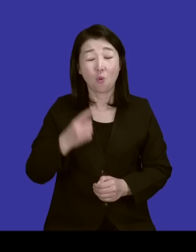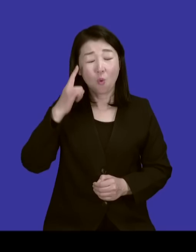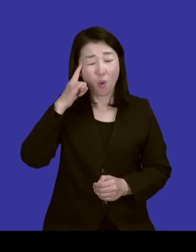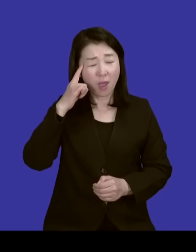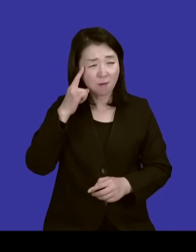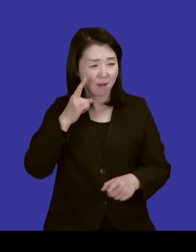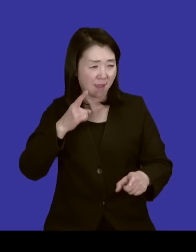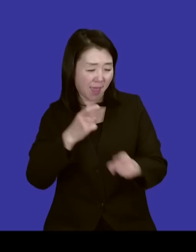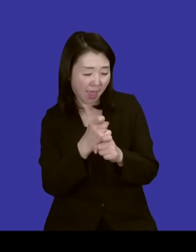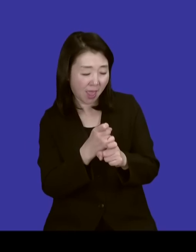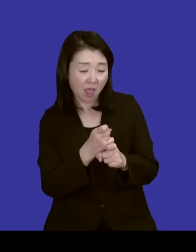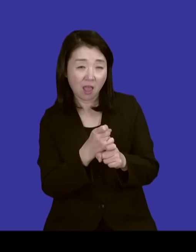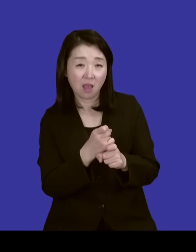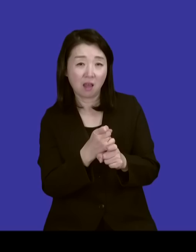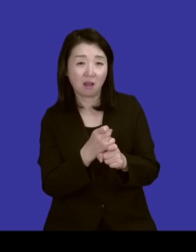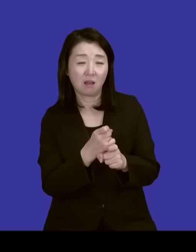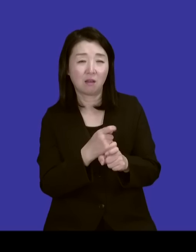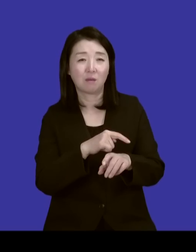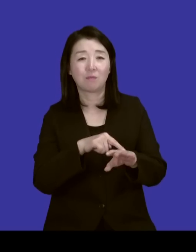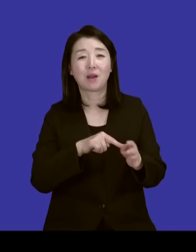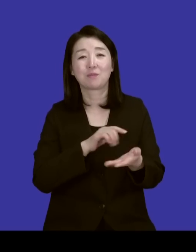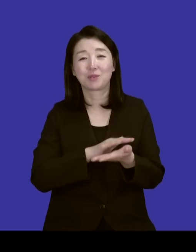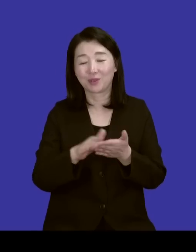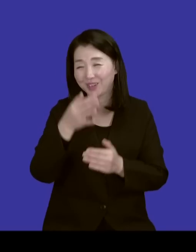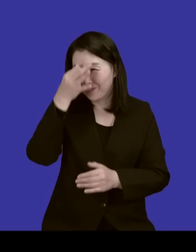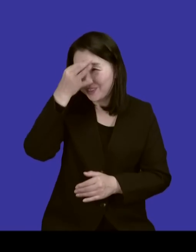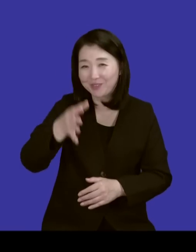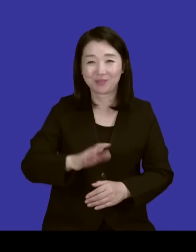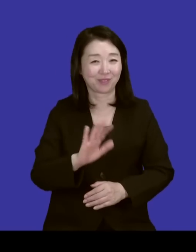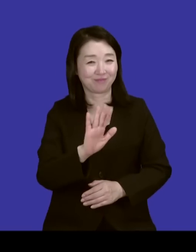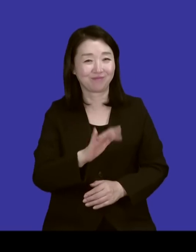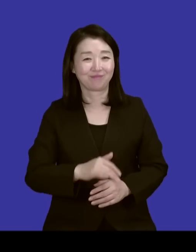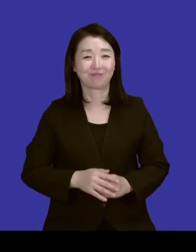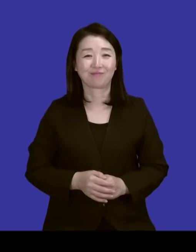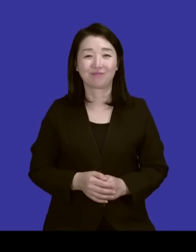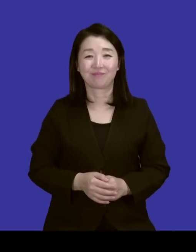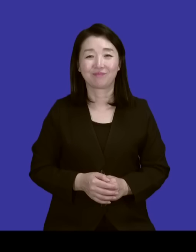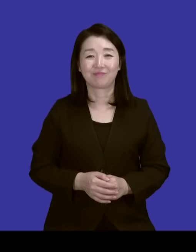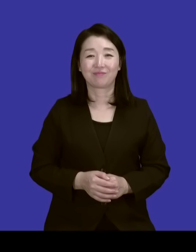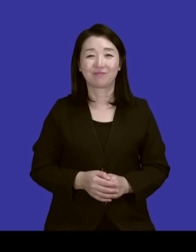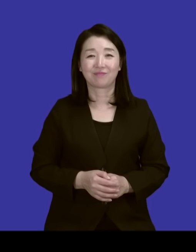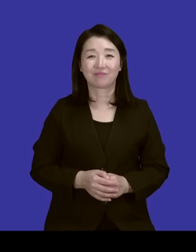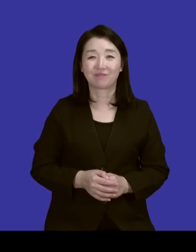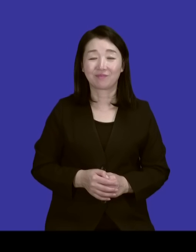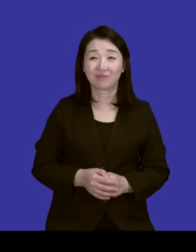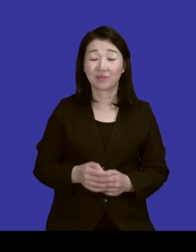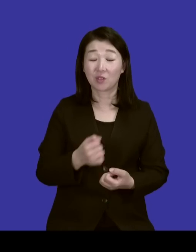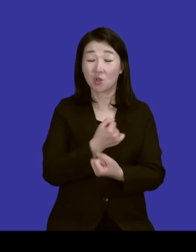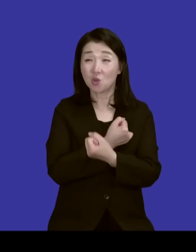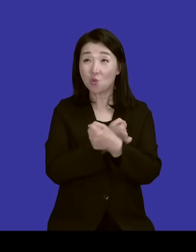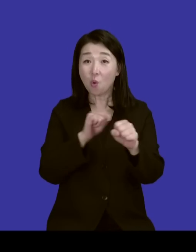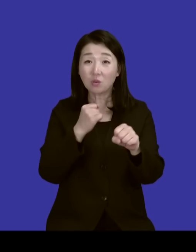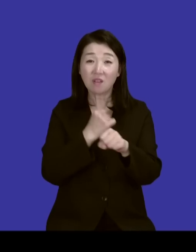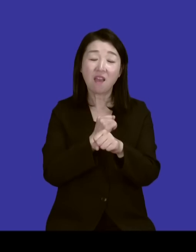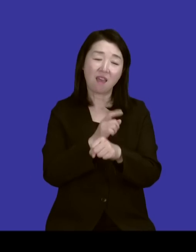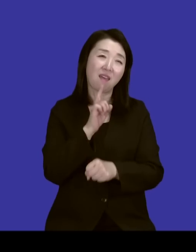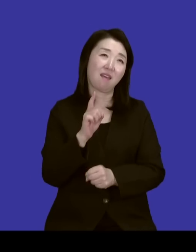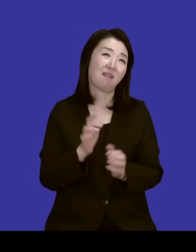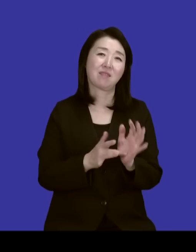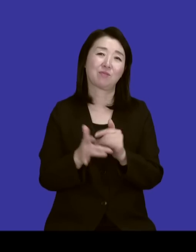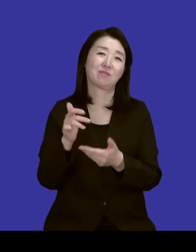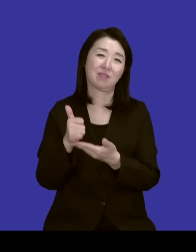속이 풀렸거든요. 죄송합니다. 아니요. 아니요. 근데 용서를 하시더라고요. 예수님이